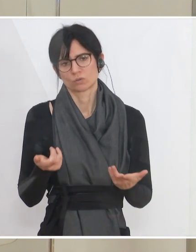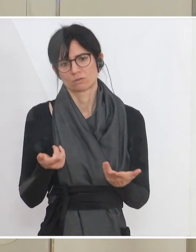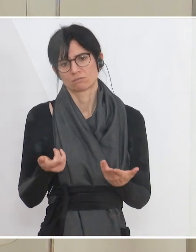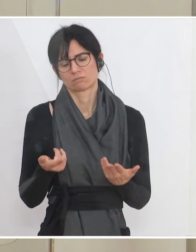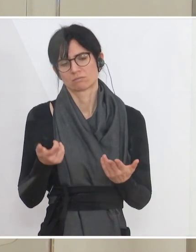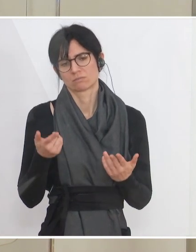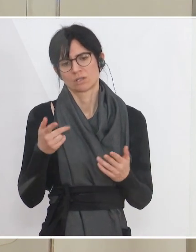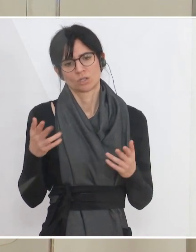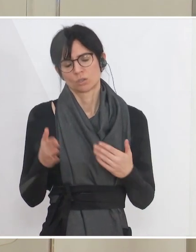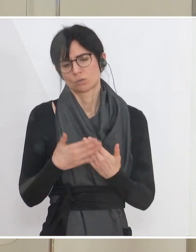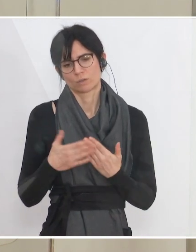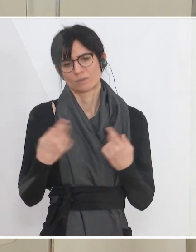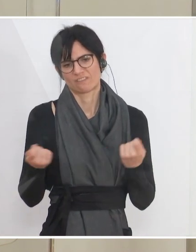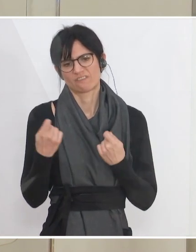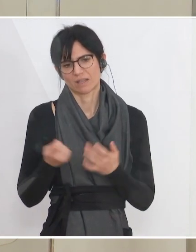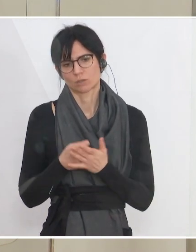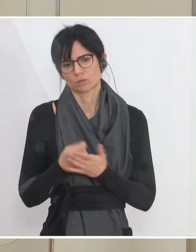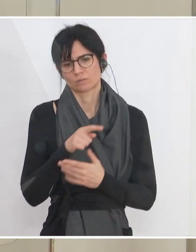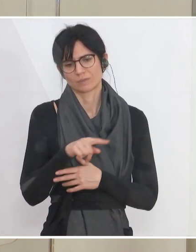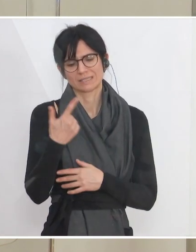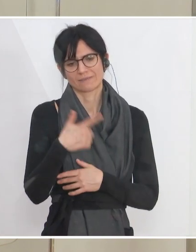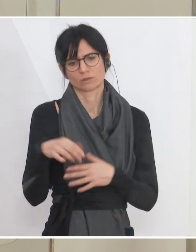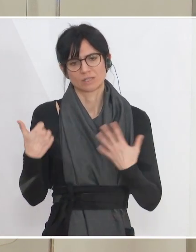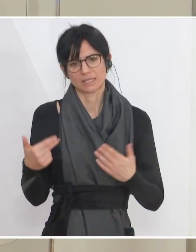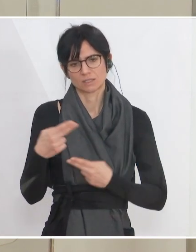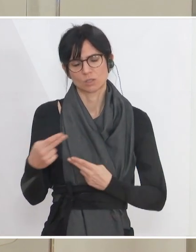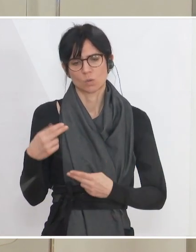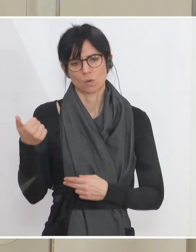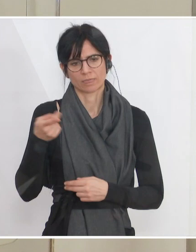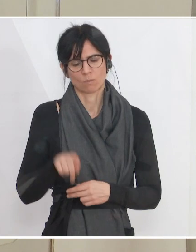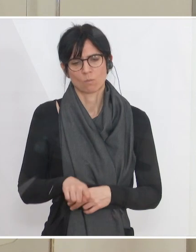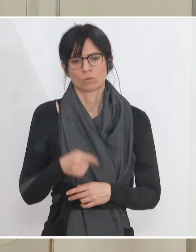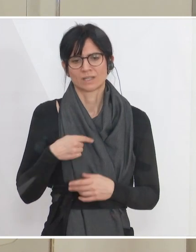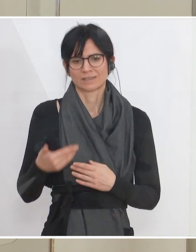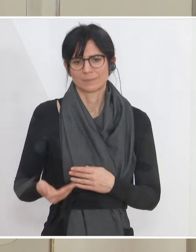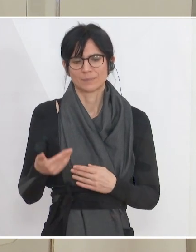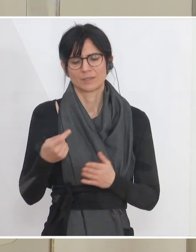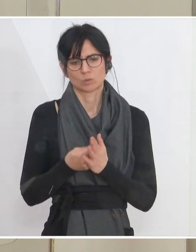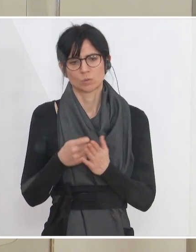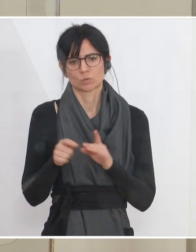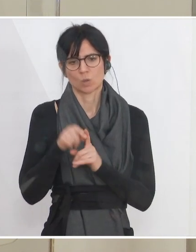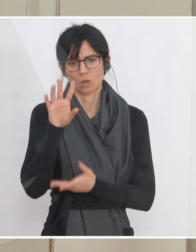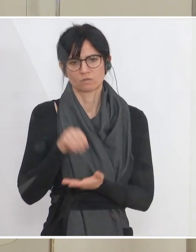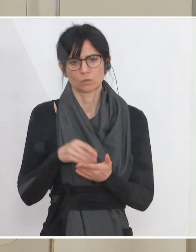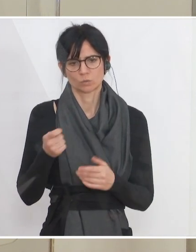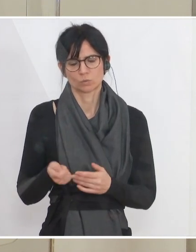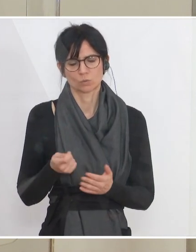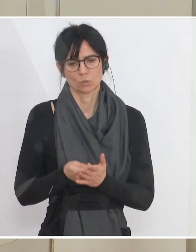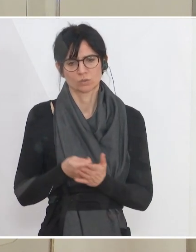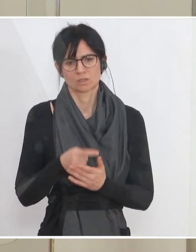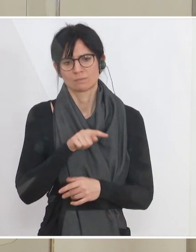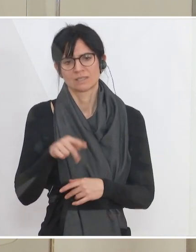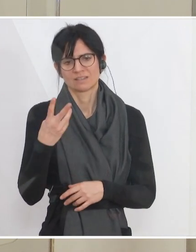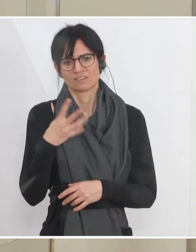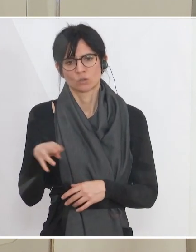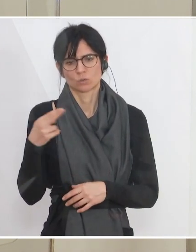Beispiel Fahrtkosten bis zu 260 Euro pro Monat können gefördert werden. Mietkosten und Wohnungskosten bis zu 400 Euro